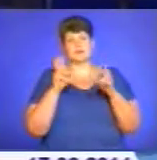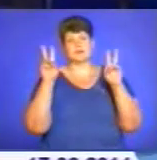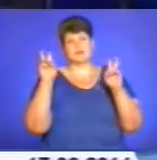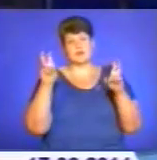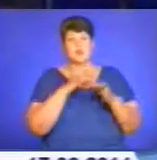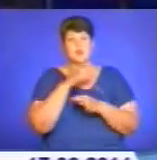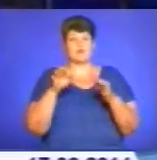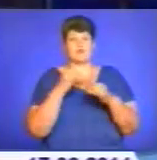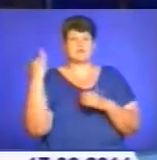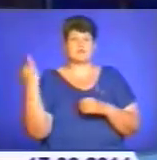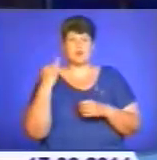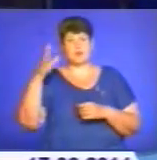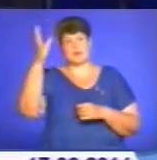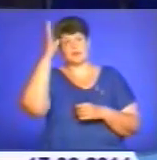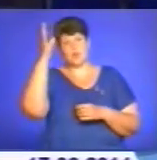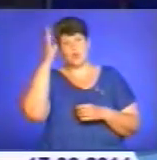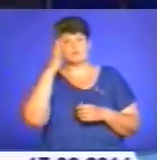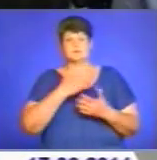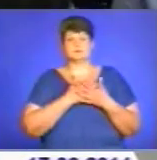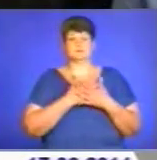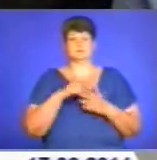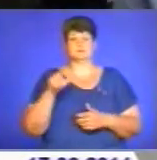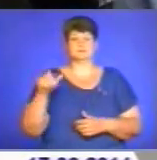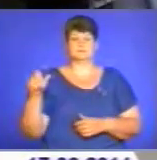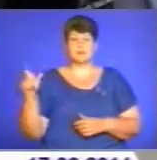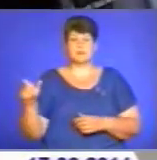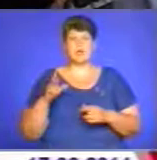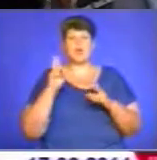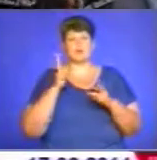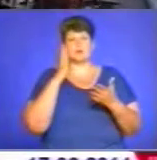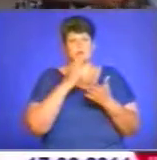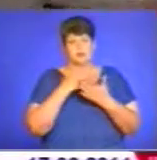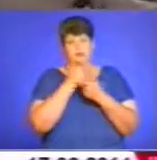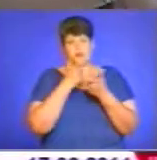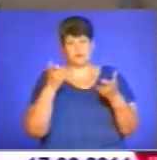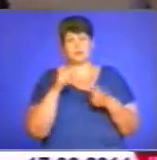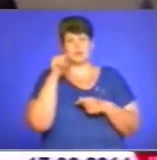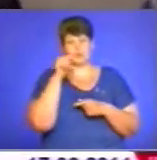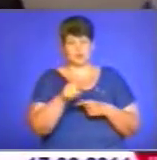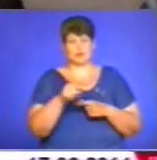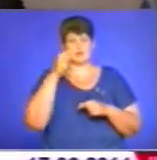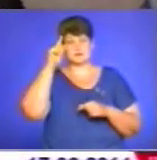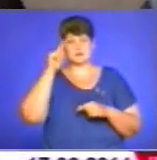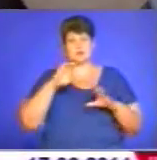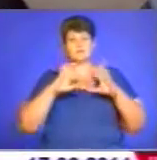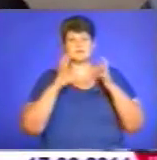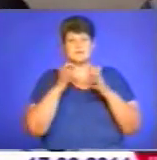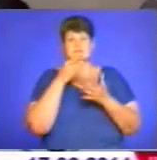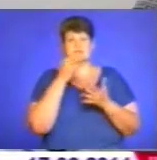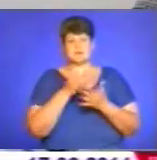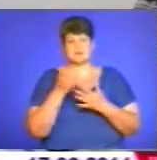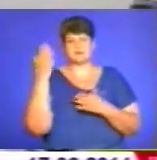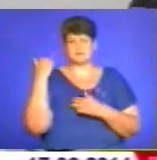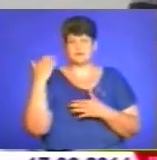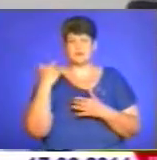обговорювали історики, науковці, громадські діячі. Хто володіє інформацією, той володіє світом, сказав колись Уінстон Черчилль.